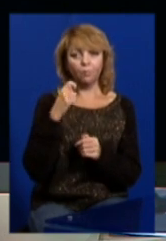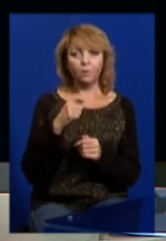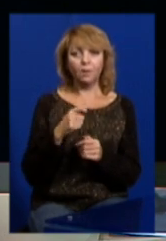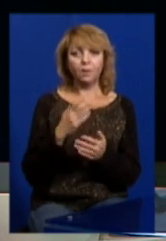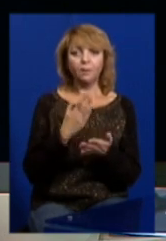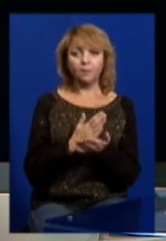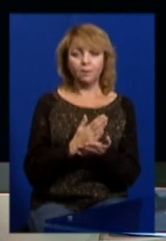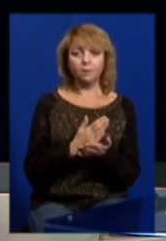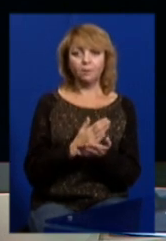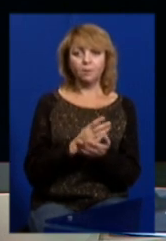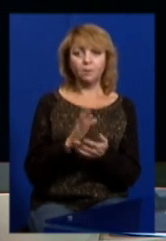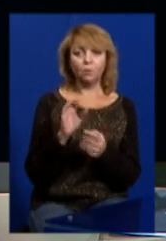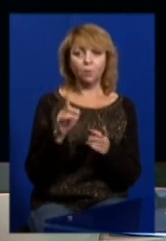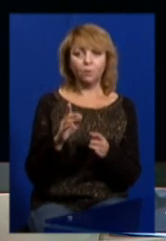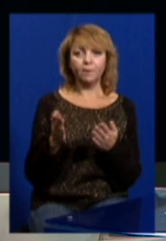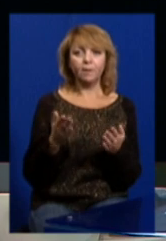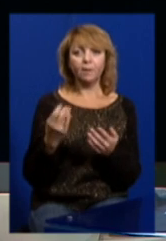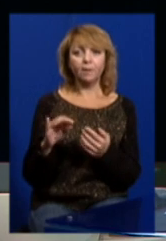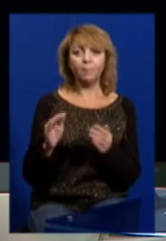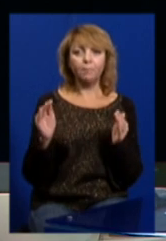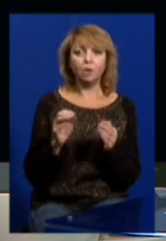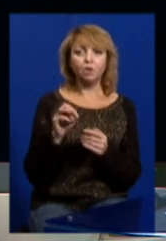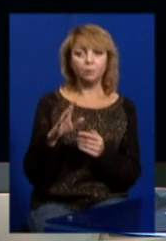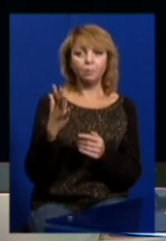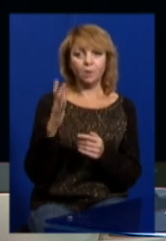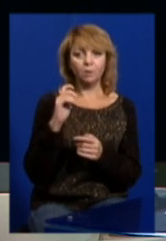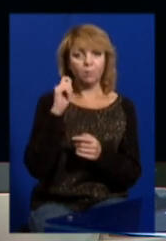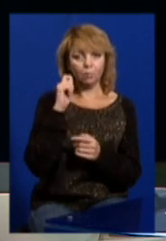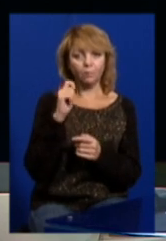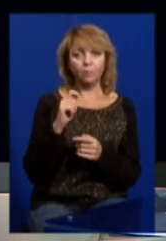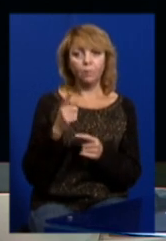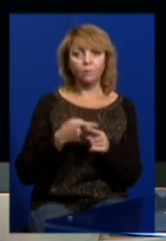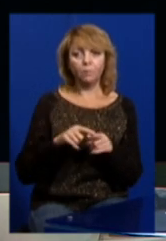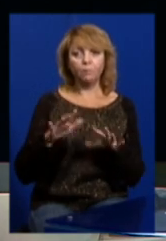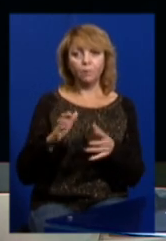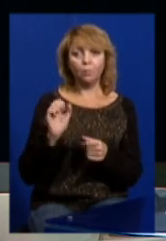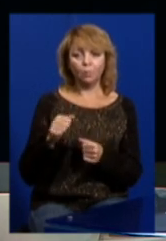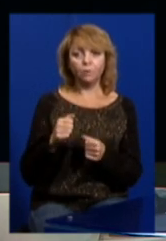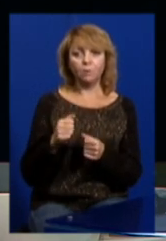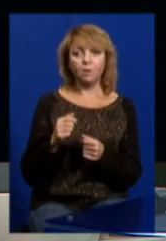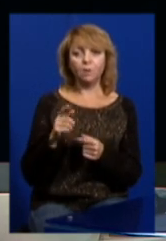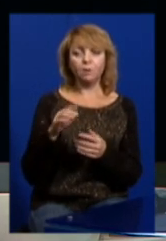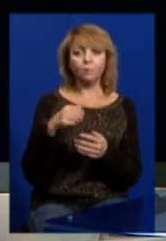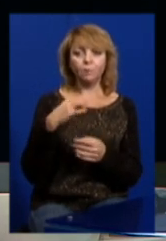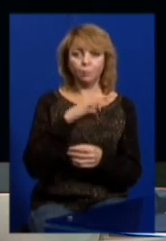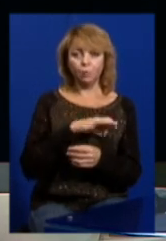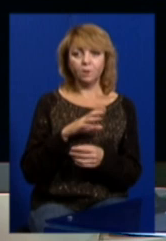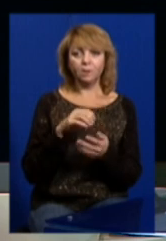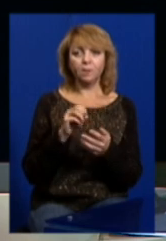є строки, які менші, ніж п'ять років. У цьому випадку може бути застосована стаття 75